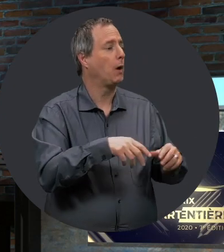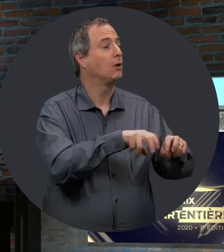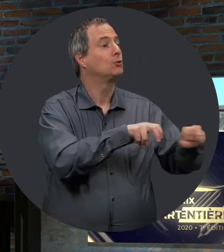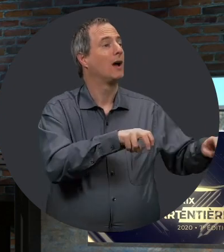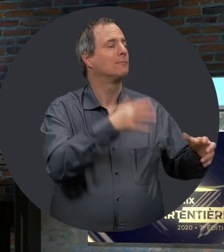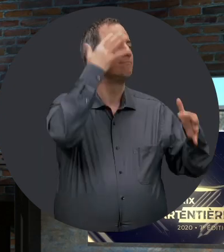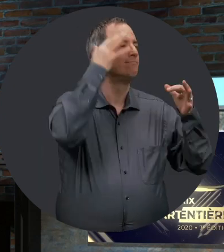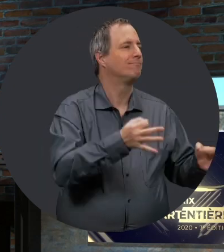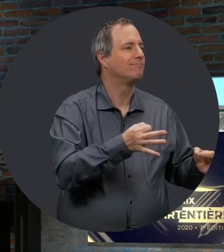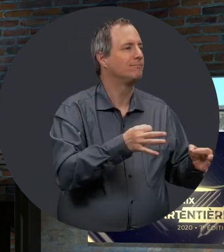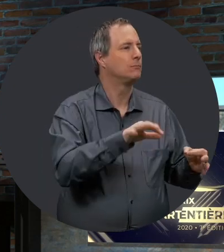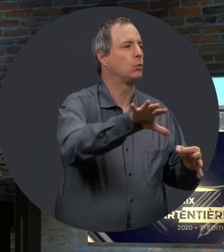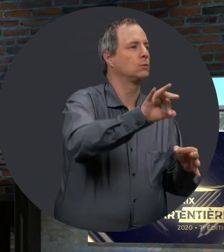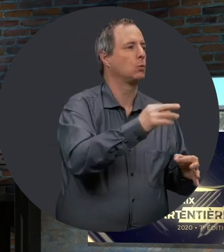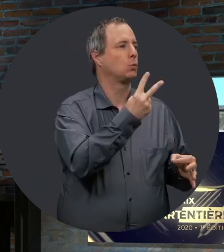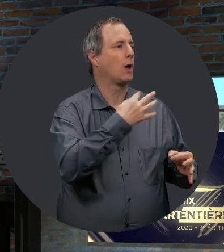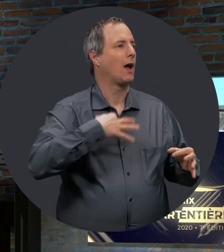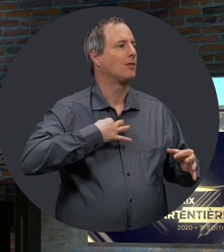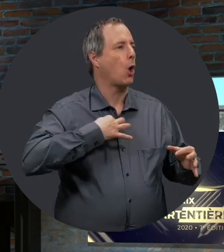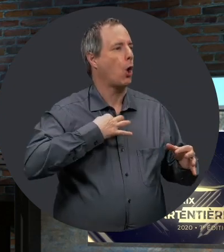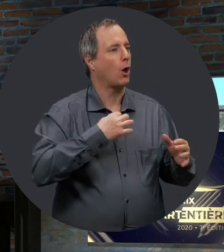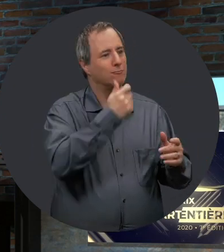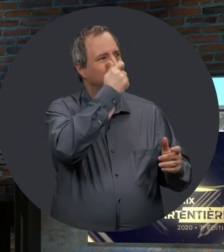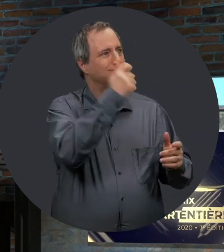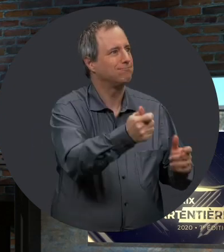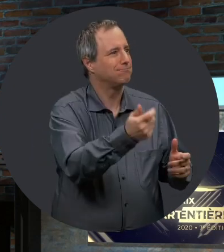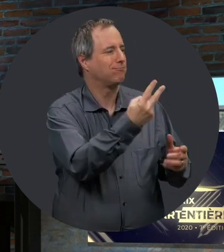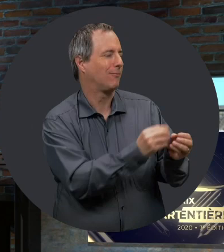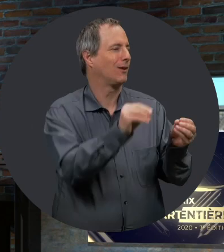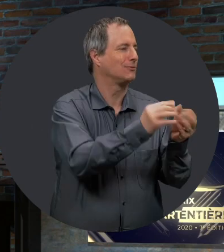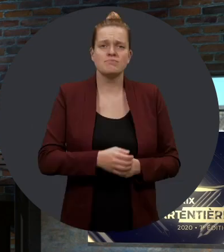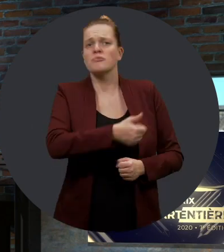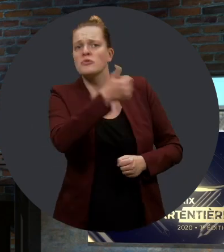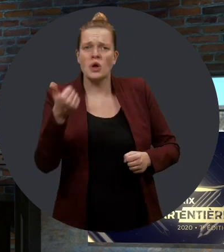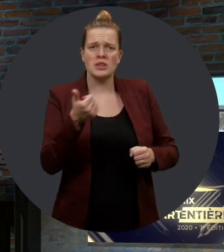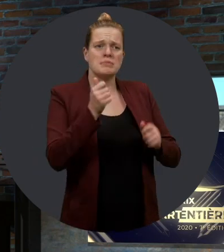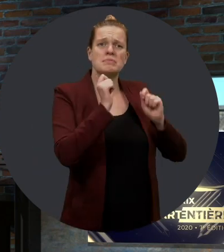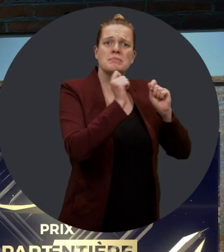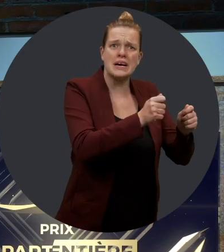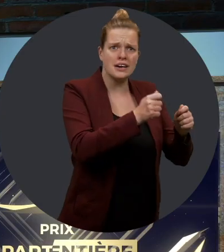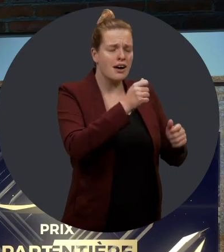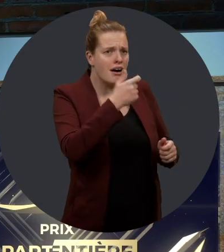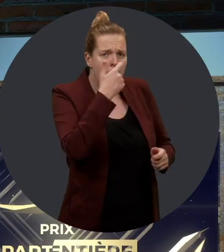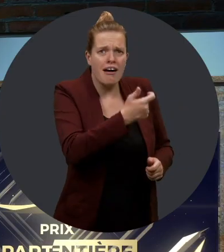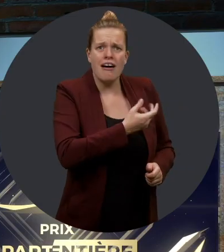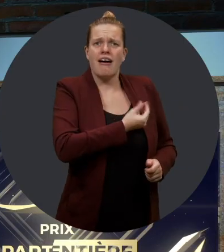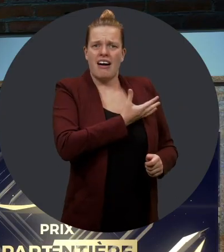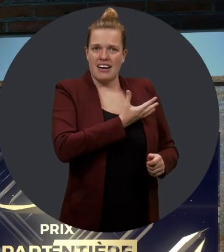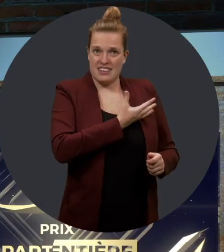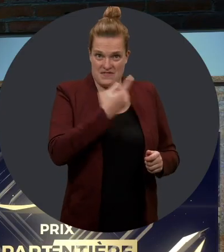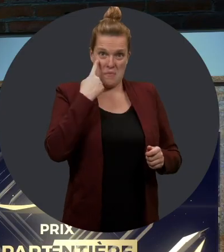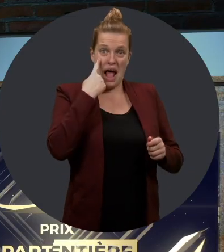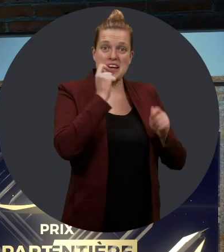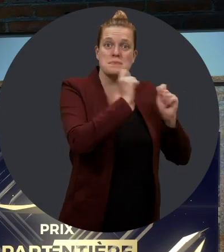et le jury a décidé de retenir deux candidatures à titre de coup de cœur. Des coups de cœur, des mentions coup de